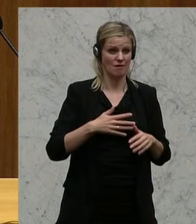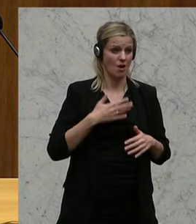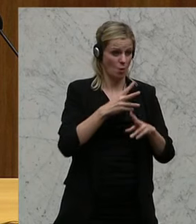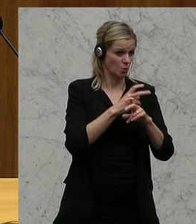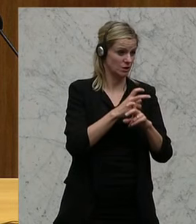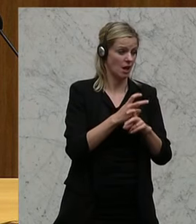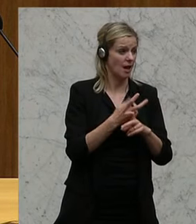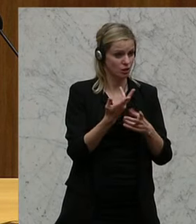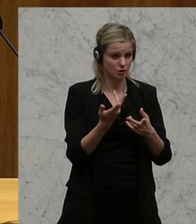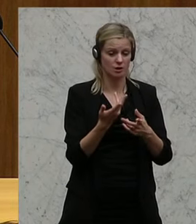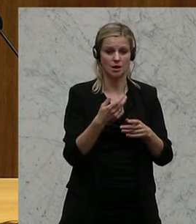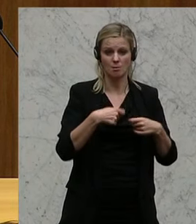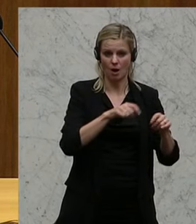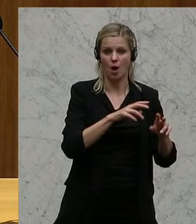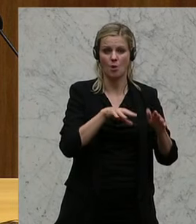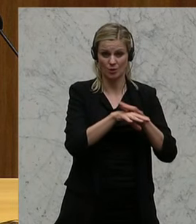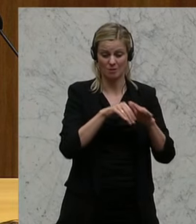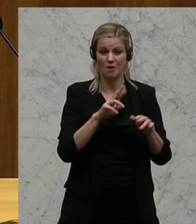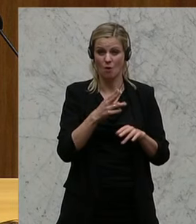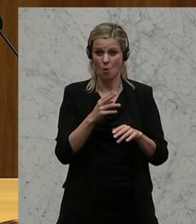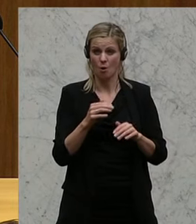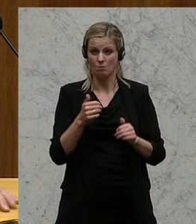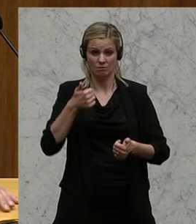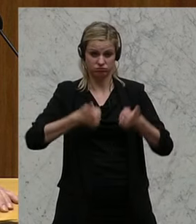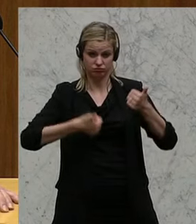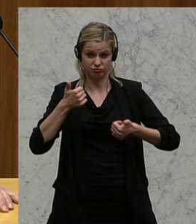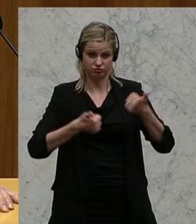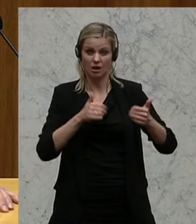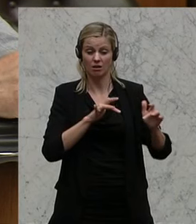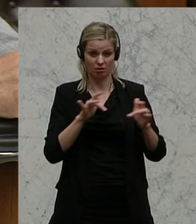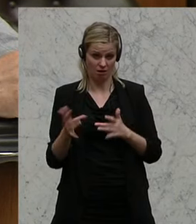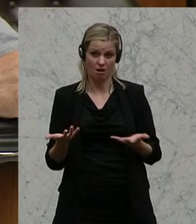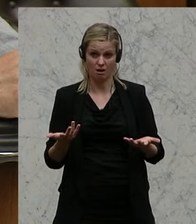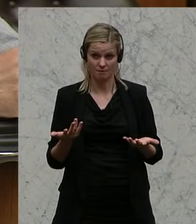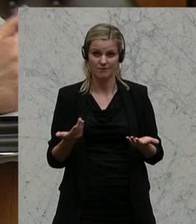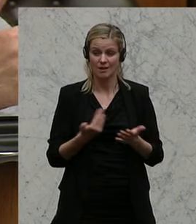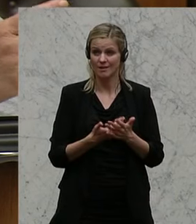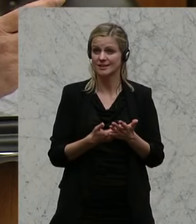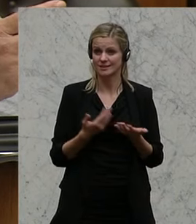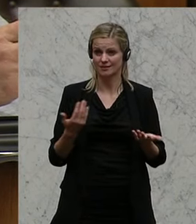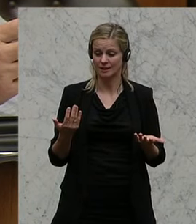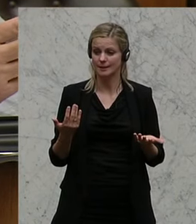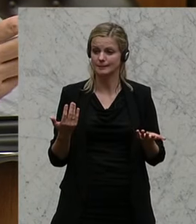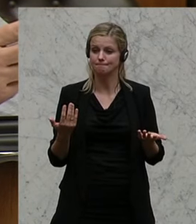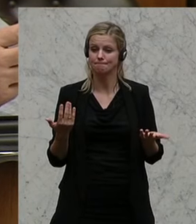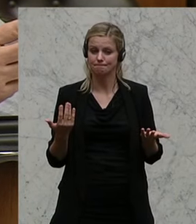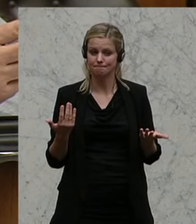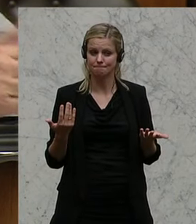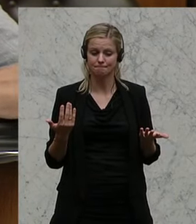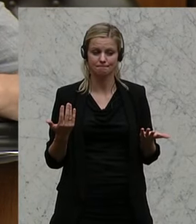natürlich zu billig Dumpingpreisen angeboten werden kann. Und es kommt ja auch nicht ganz von ungefähr, dass vor allem